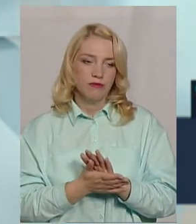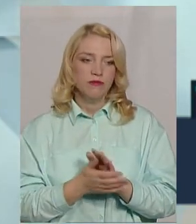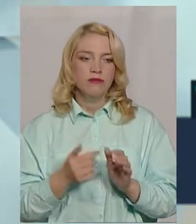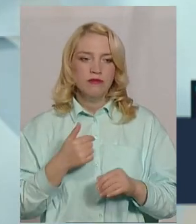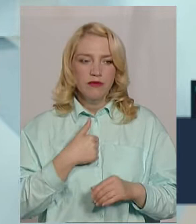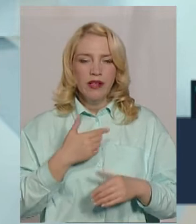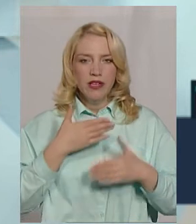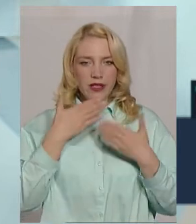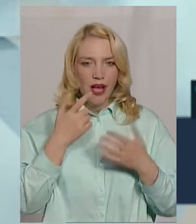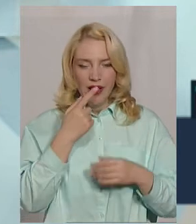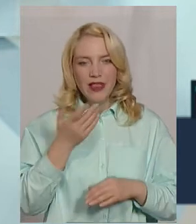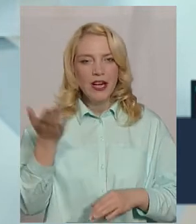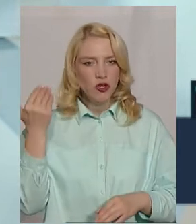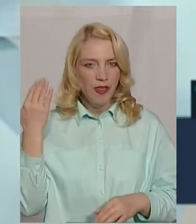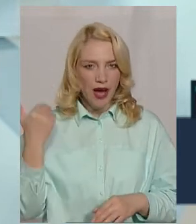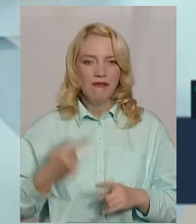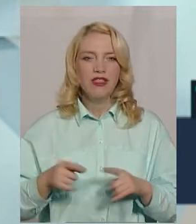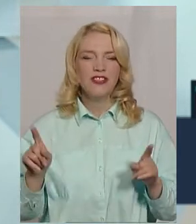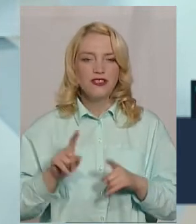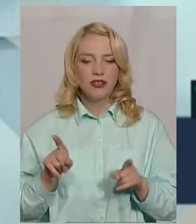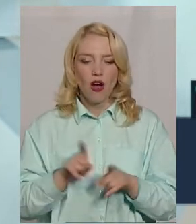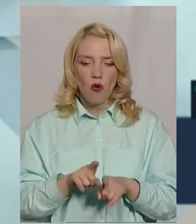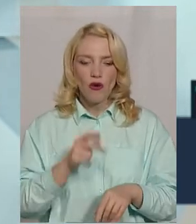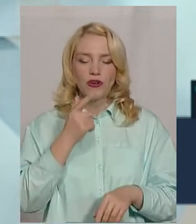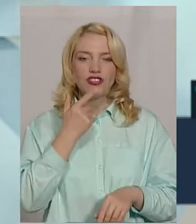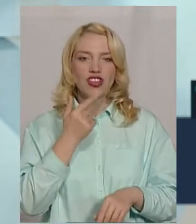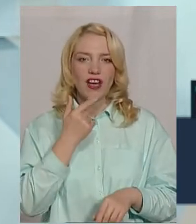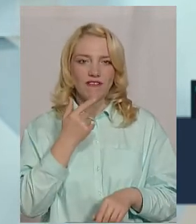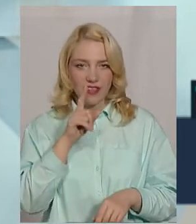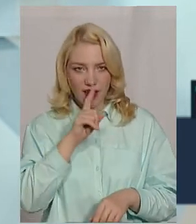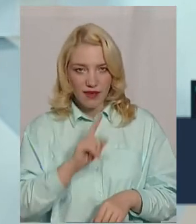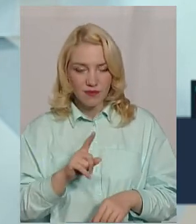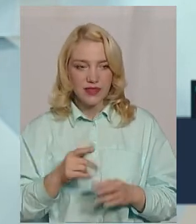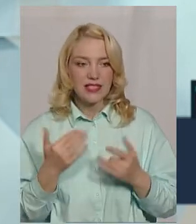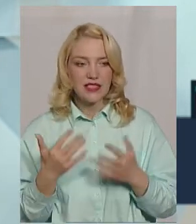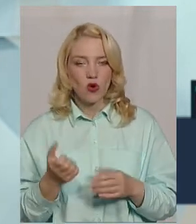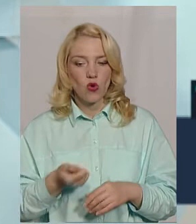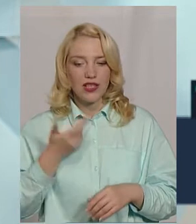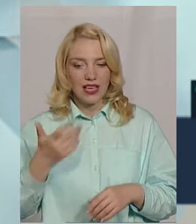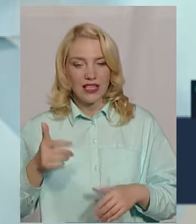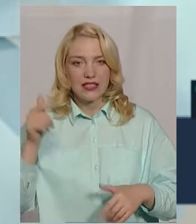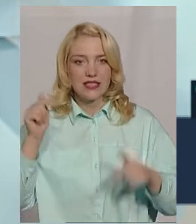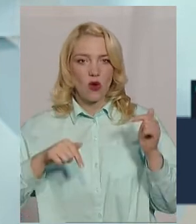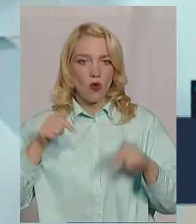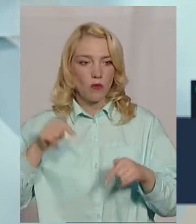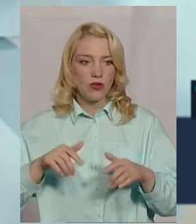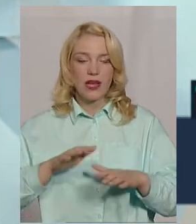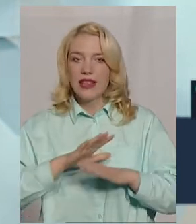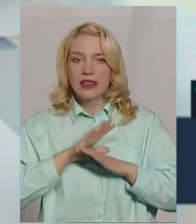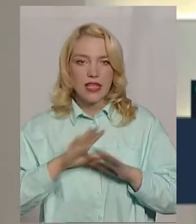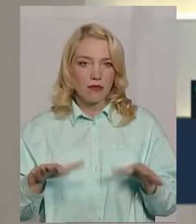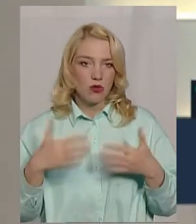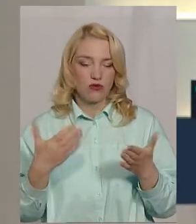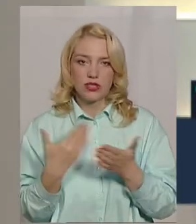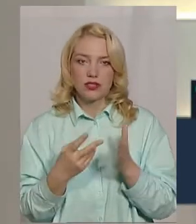десь я читала нещодавно, що такого червня з такою кількістю опадів не було вже 70 років на